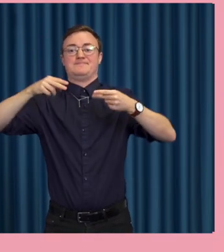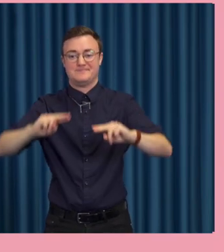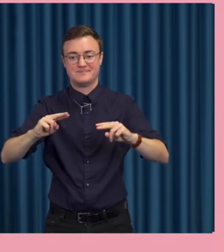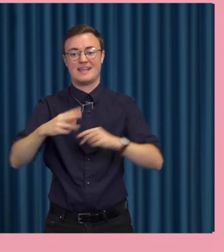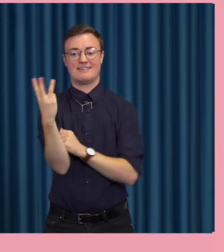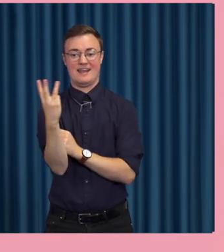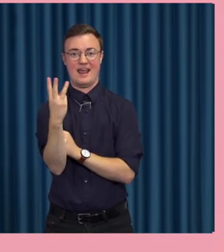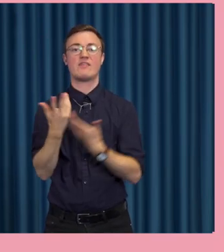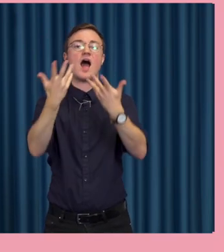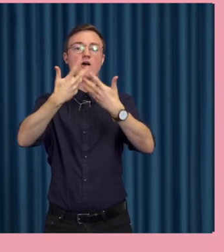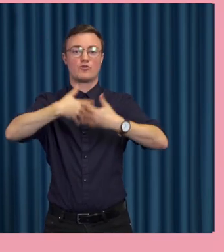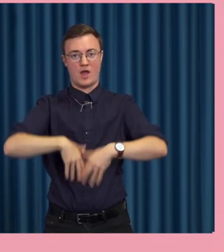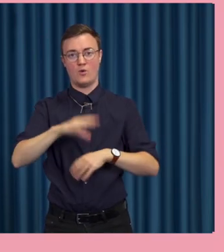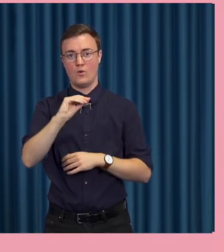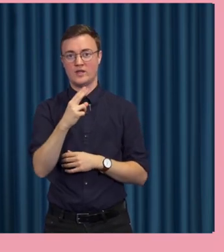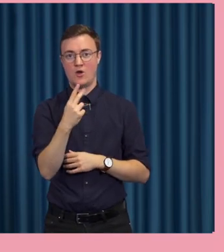det vill säga automation.